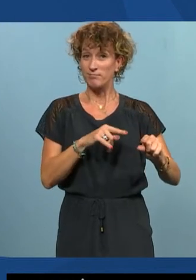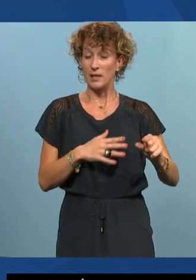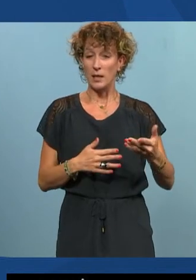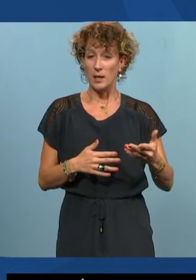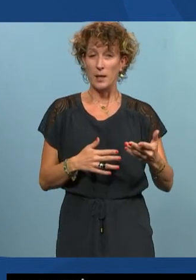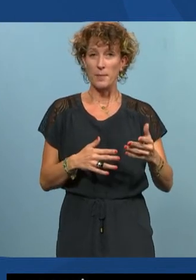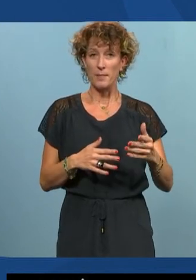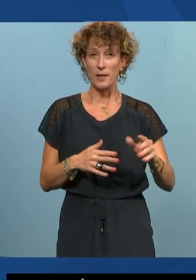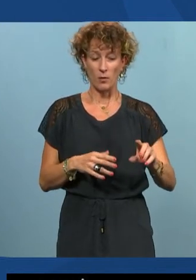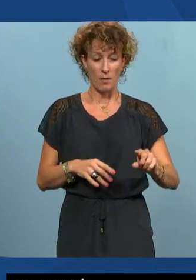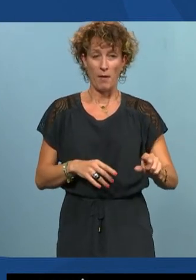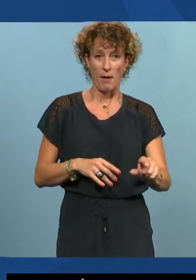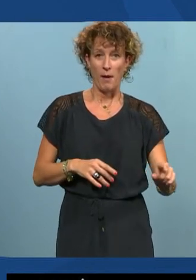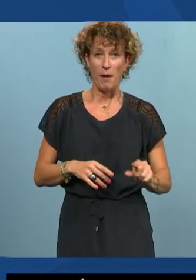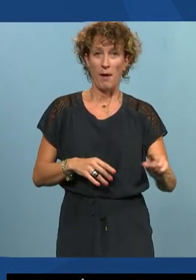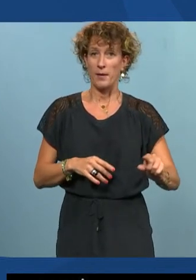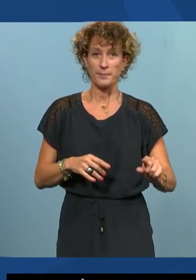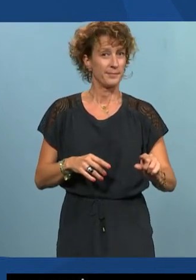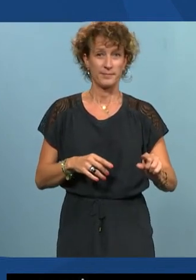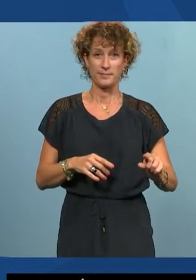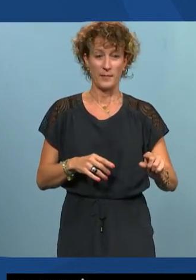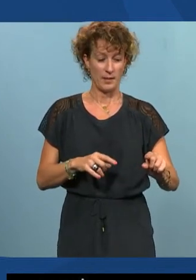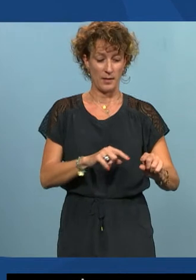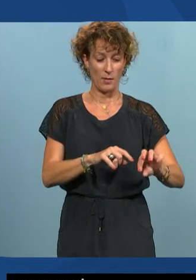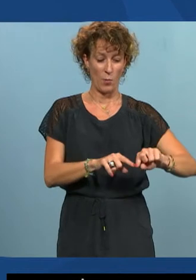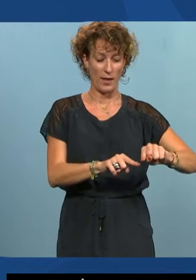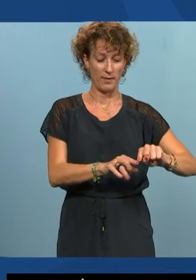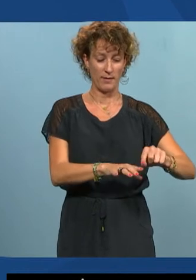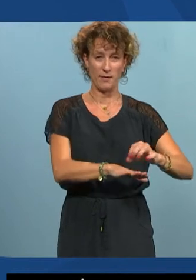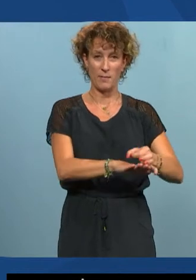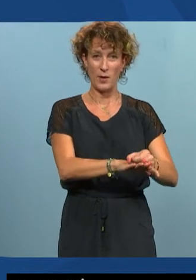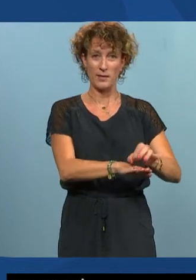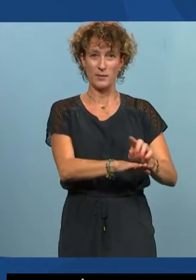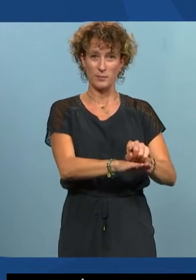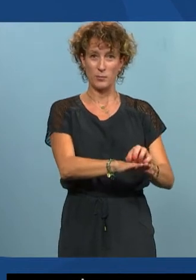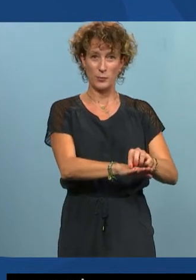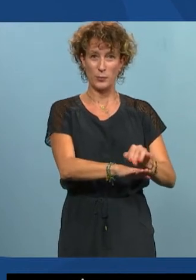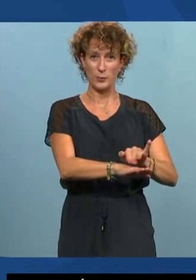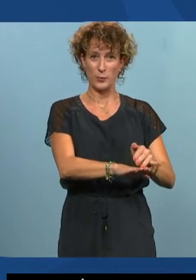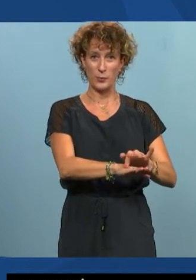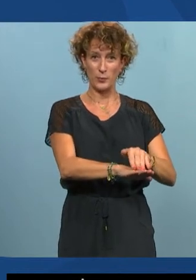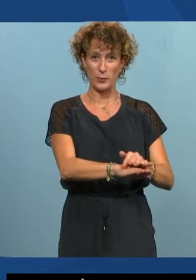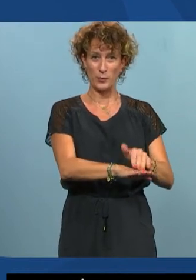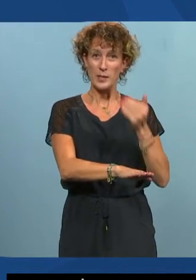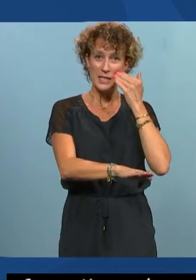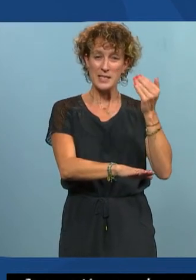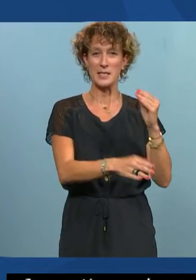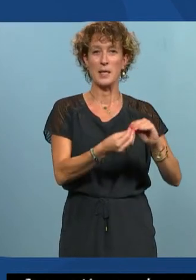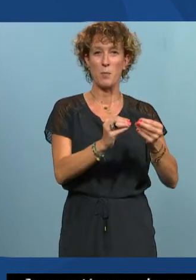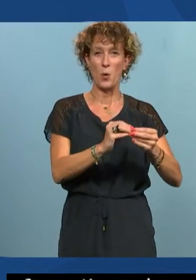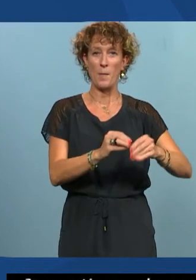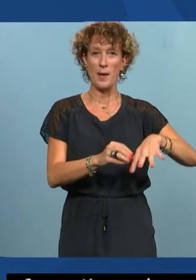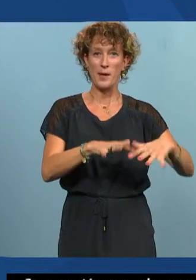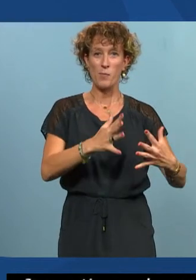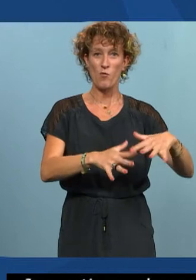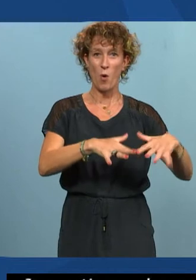plutôt que de déplacer la souris sur la surface de la table, on va bouger une molette qui, elle, est fixe. C'est particulièrement utilisé par des personnes qui ont des difficultés d'amplitude, de mouvement